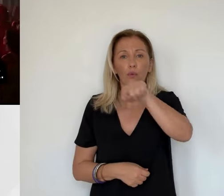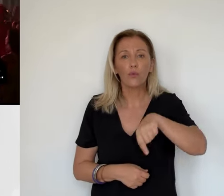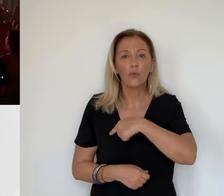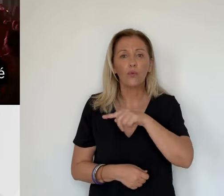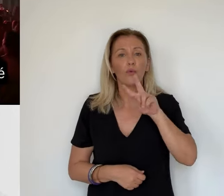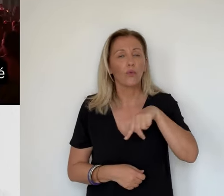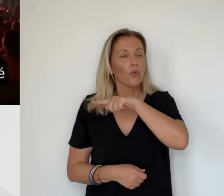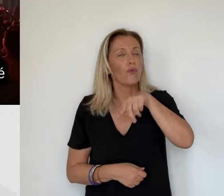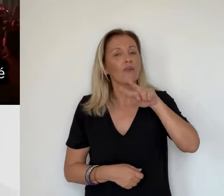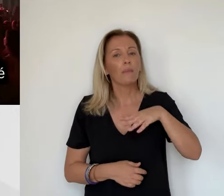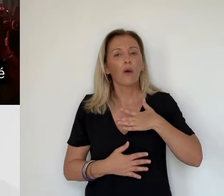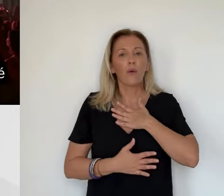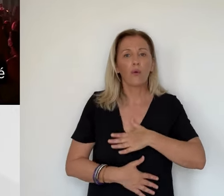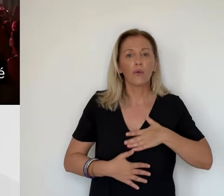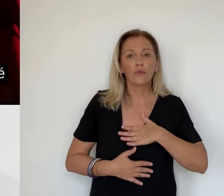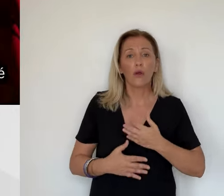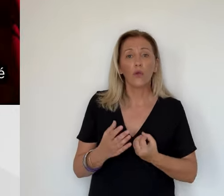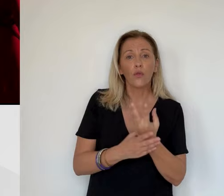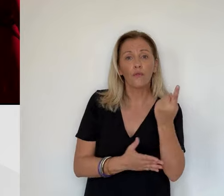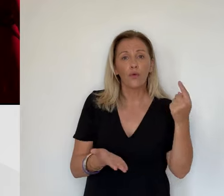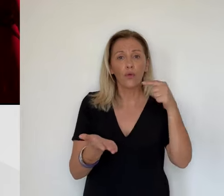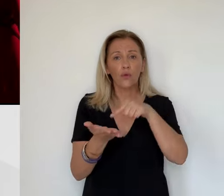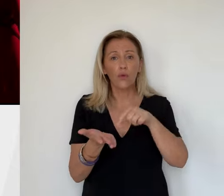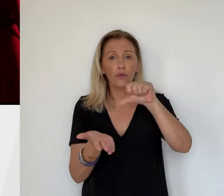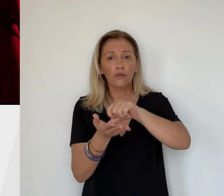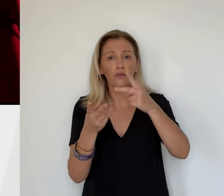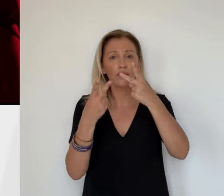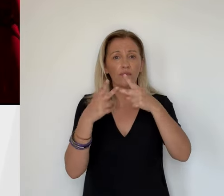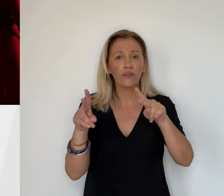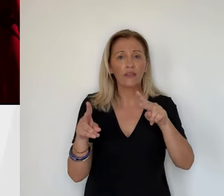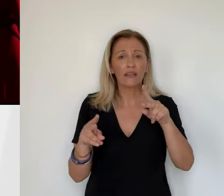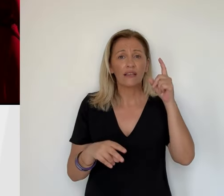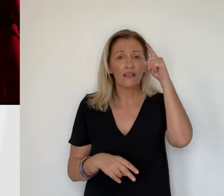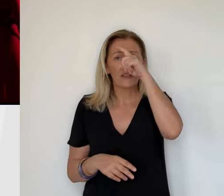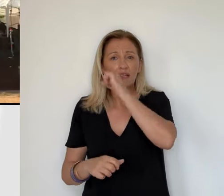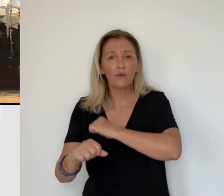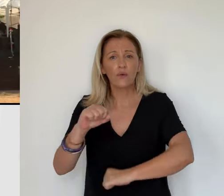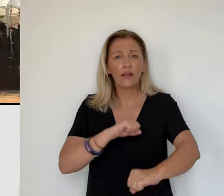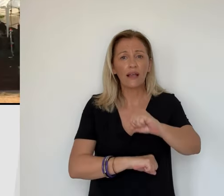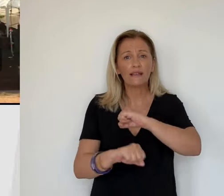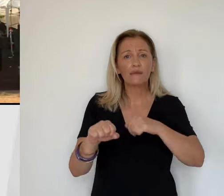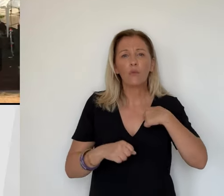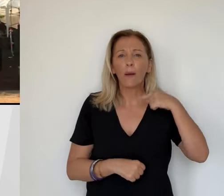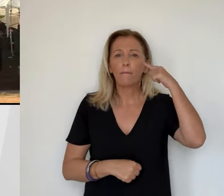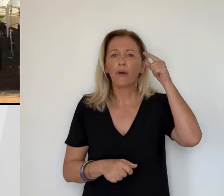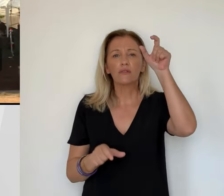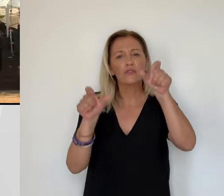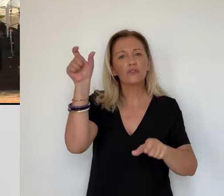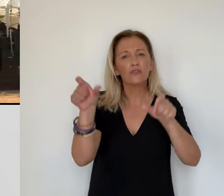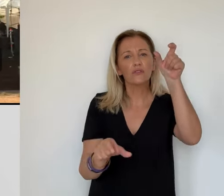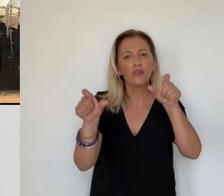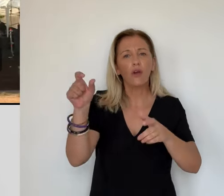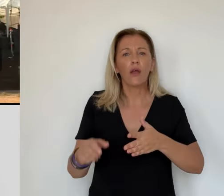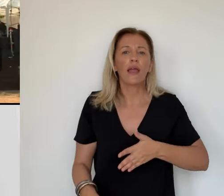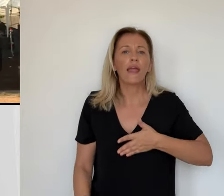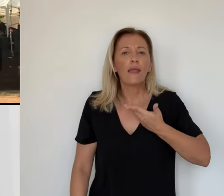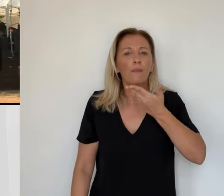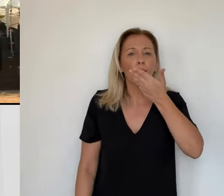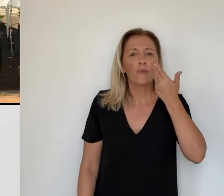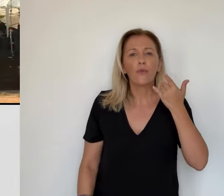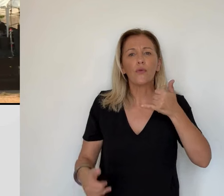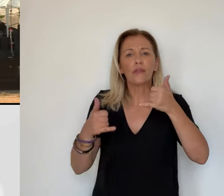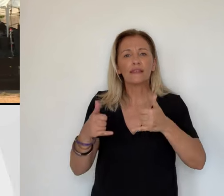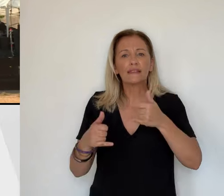On est contents vraiment. C'est un lieu qui est en centre-ville. Donc il a été compliqué à mettre en place au niveau de l'organisation. Mais je pense qu'au niveau du public, par contre, il est plus sympathique,